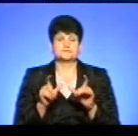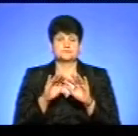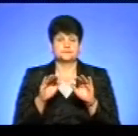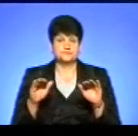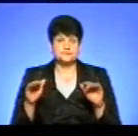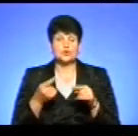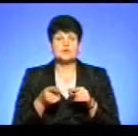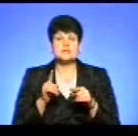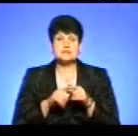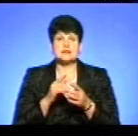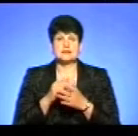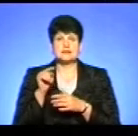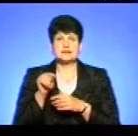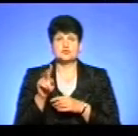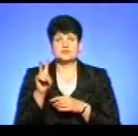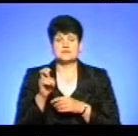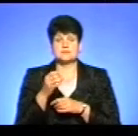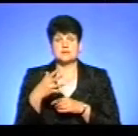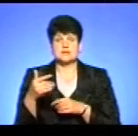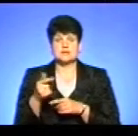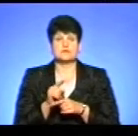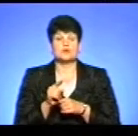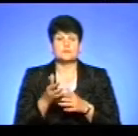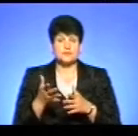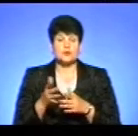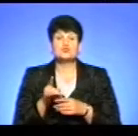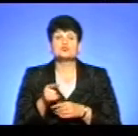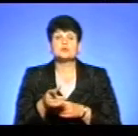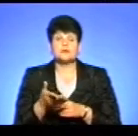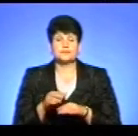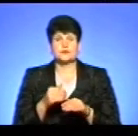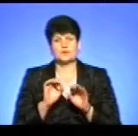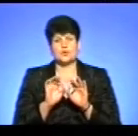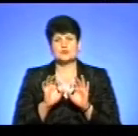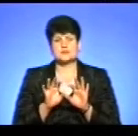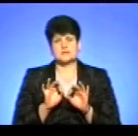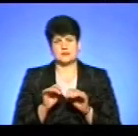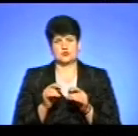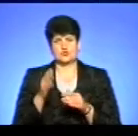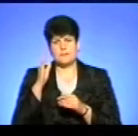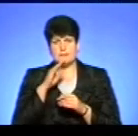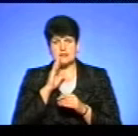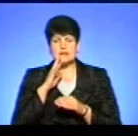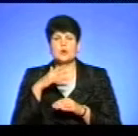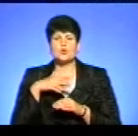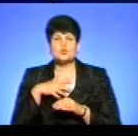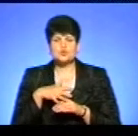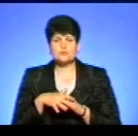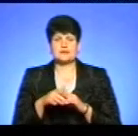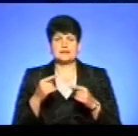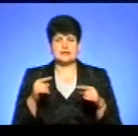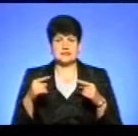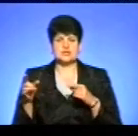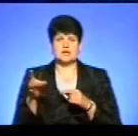цей норматив становить 1215 гривень. Хочу таке роз'яснення внести, і щоб батьки десь розуміли, і інші